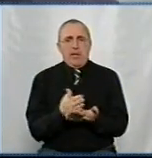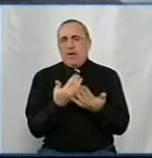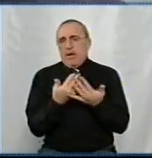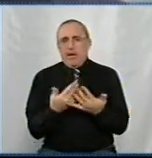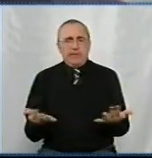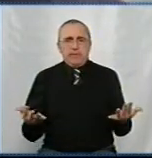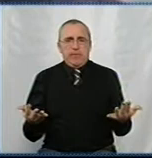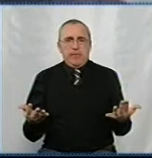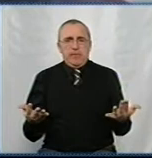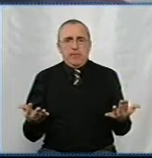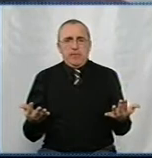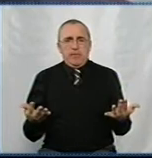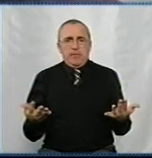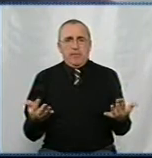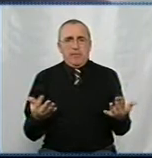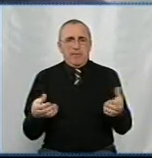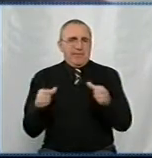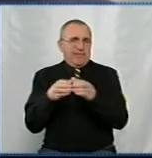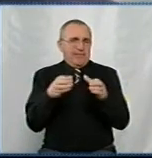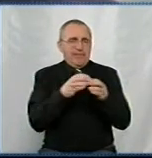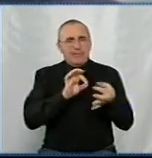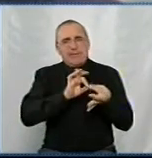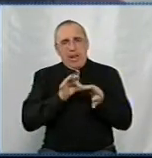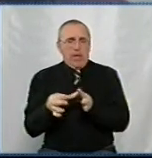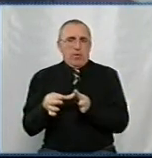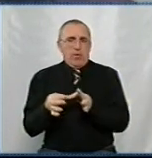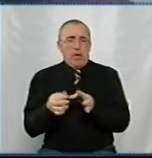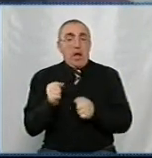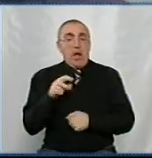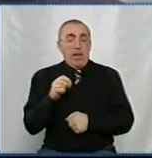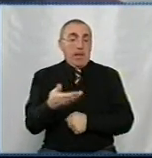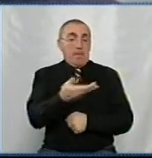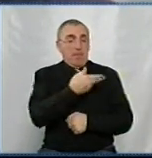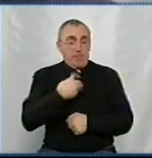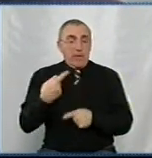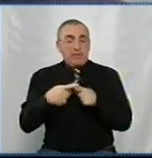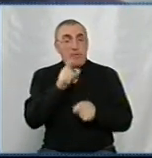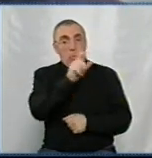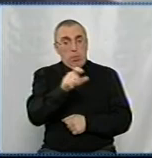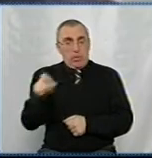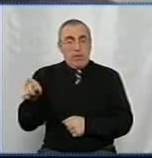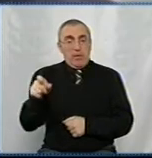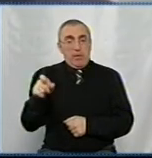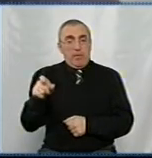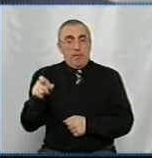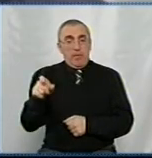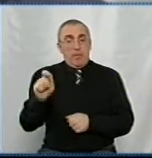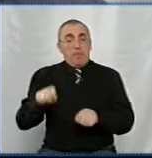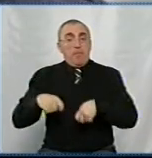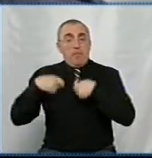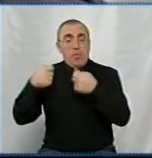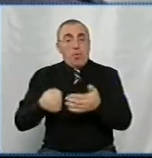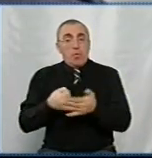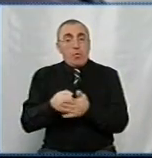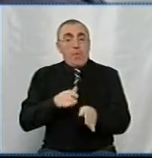різними категоріями складності, скажімо. Але так як ми цих людей передаємо до